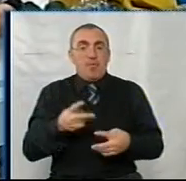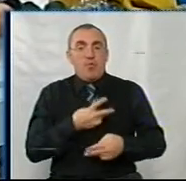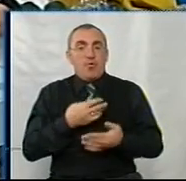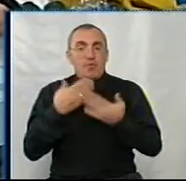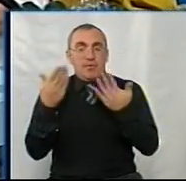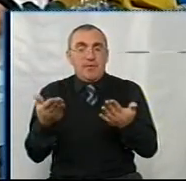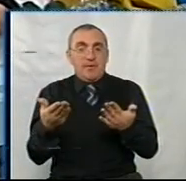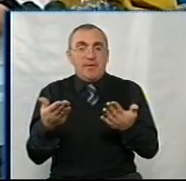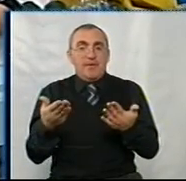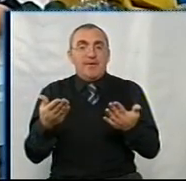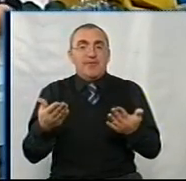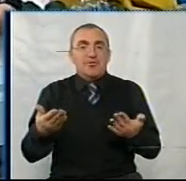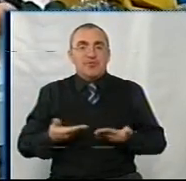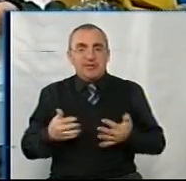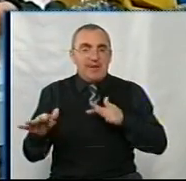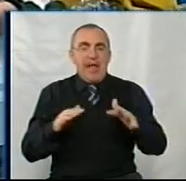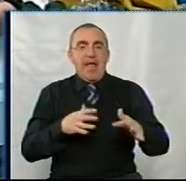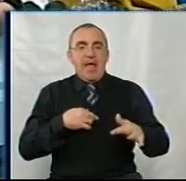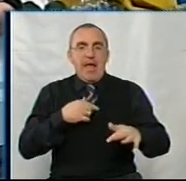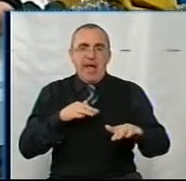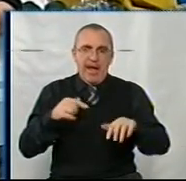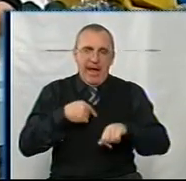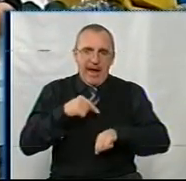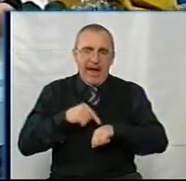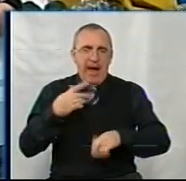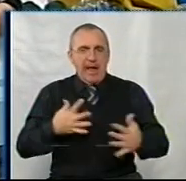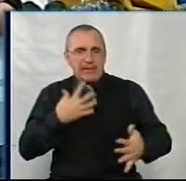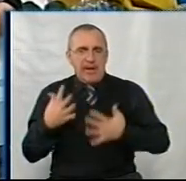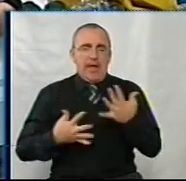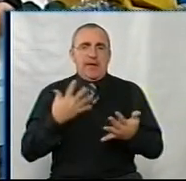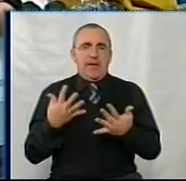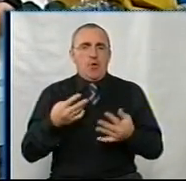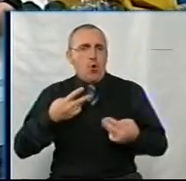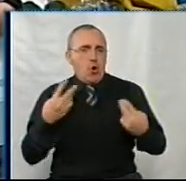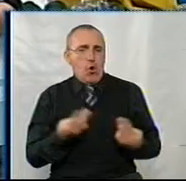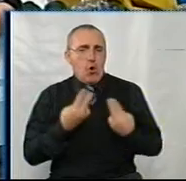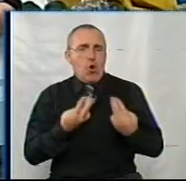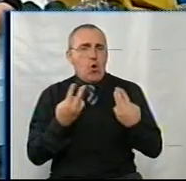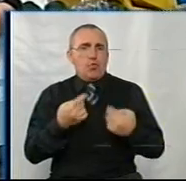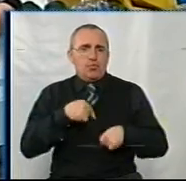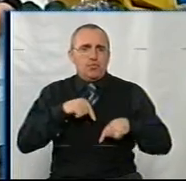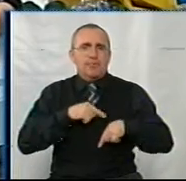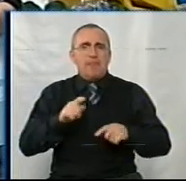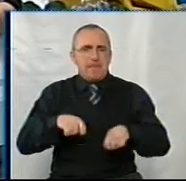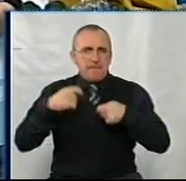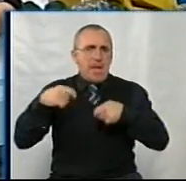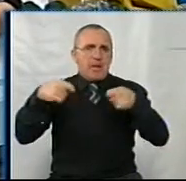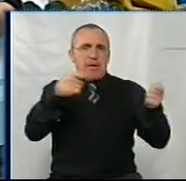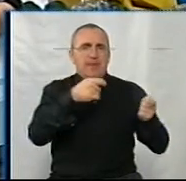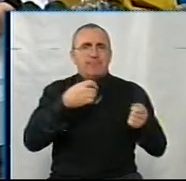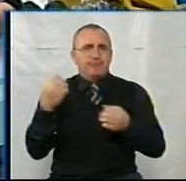знаєте, невичерпної життєвої наснаги, енергії. Ось тут огонь, який в душі горить, щоб він передавався